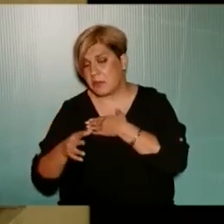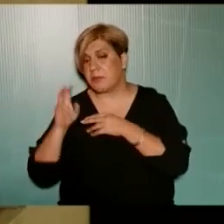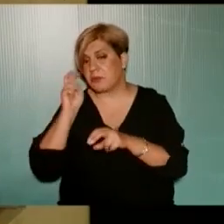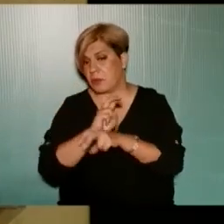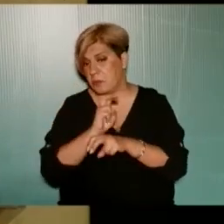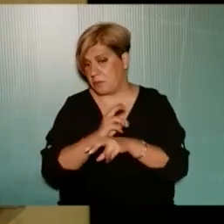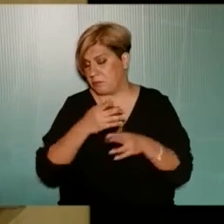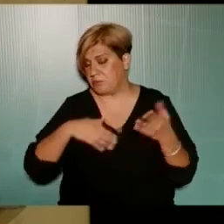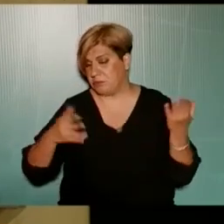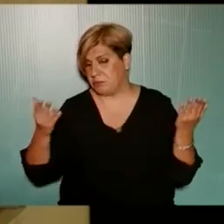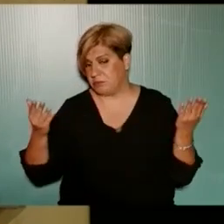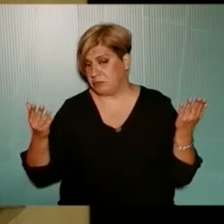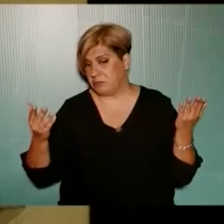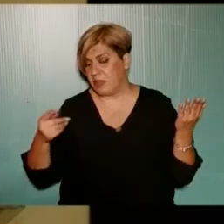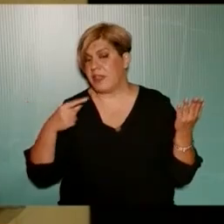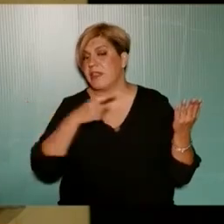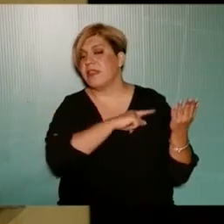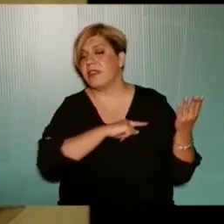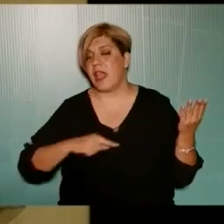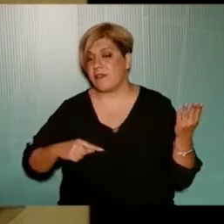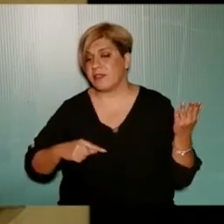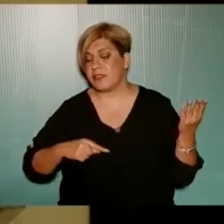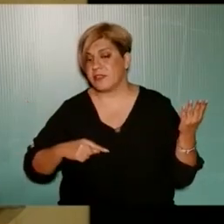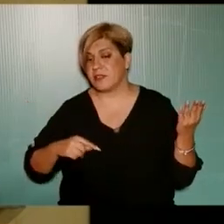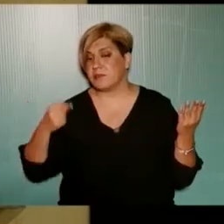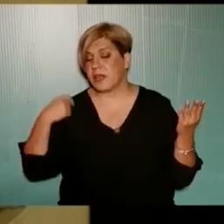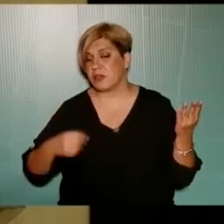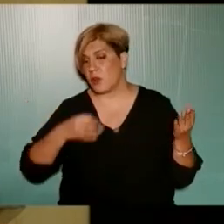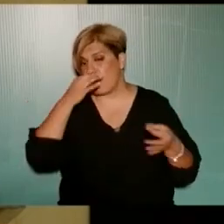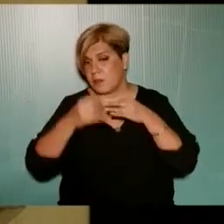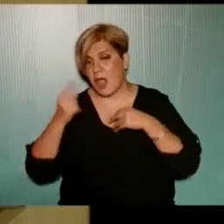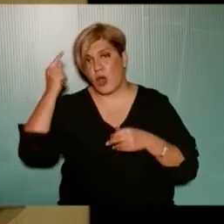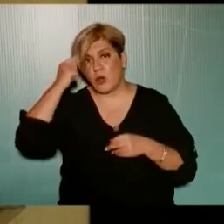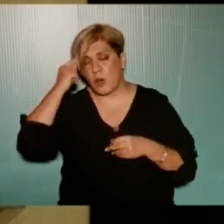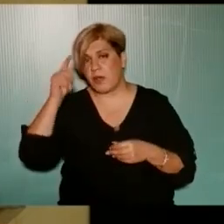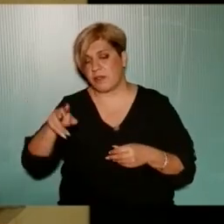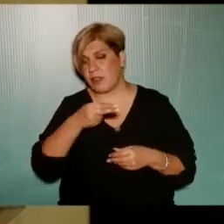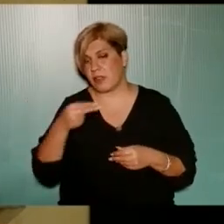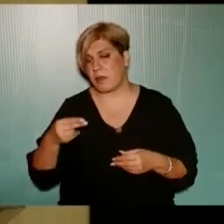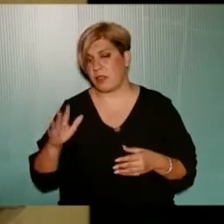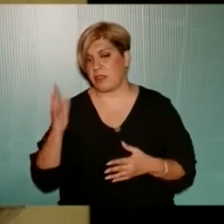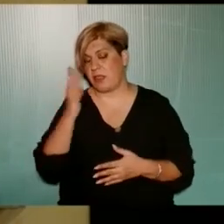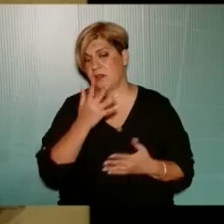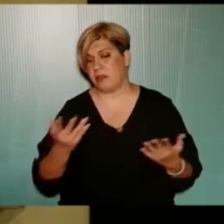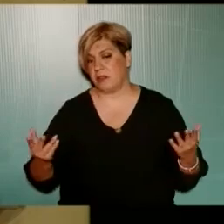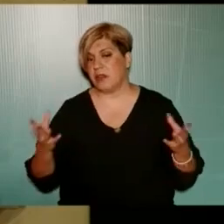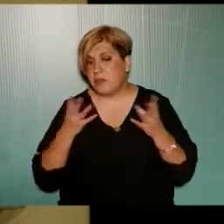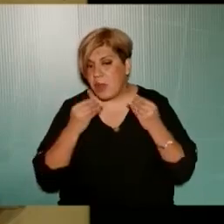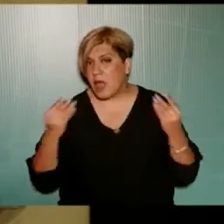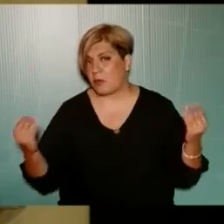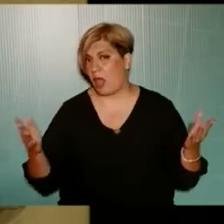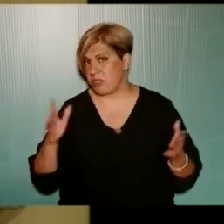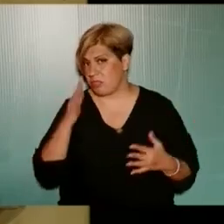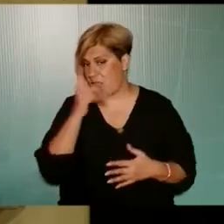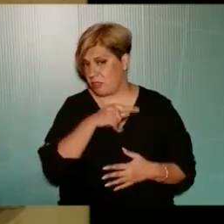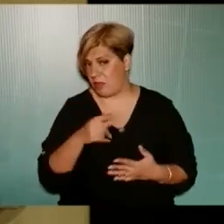προηγούμενες Η διεύθυνση πρασίνου δεν έχει κάποιον λόγο Να πει μια γνώμη σε σχέση με αυτά τα δέντρα Γιατί όντως είναι αρκετά δέντρα Τα οποία